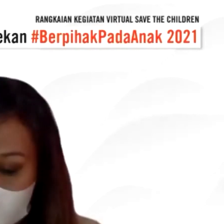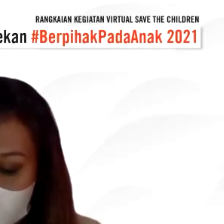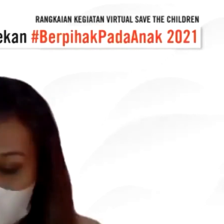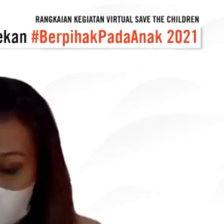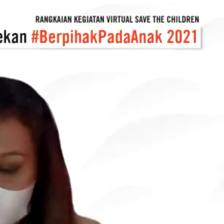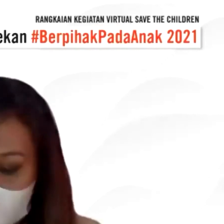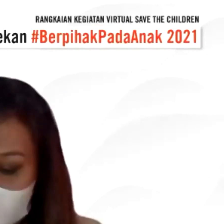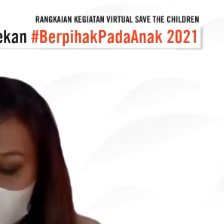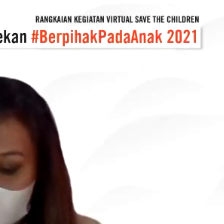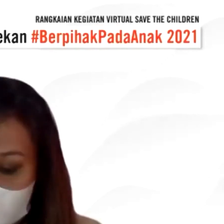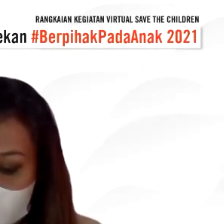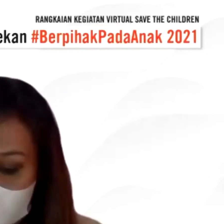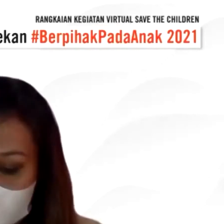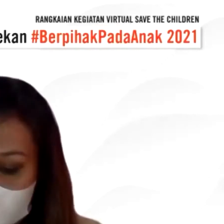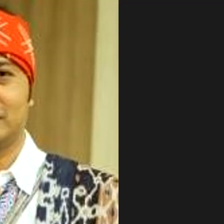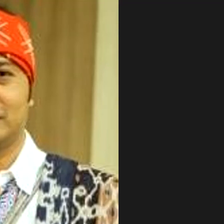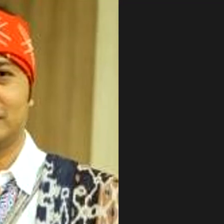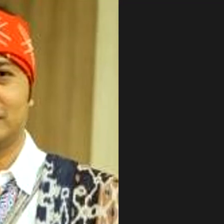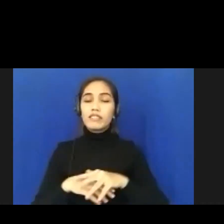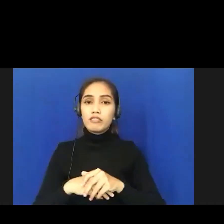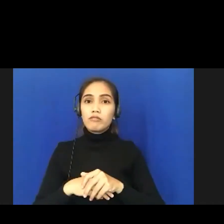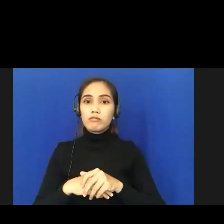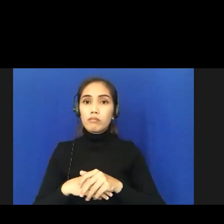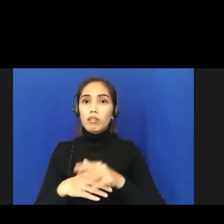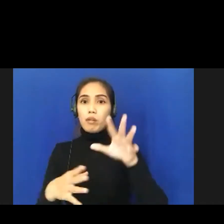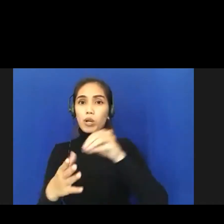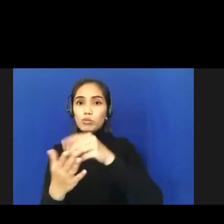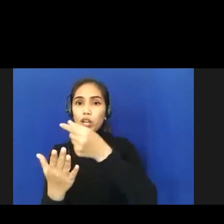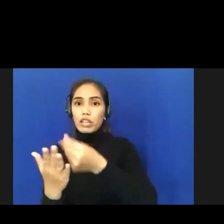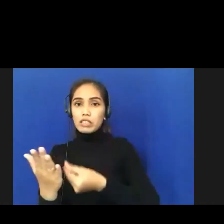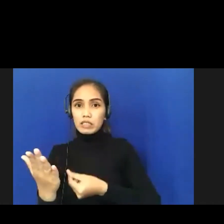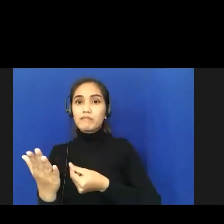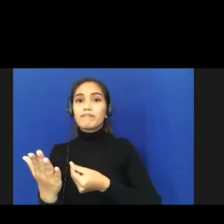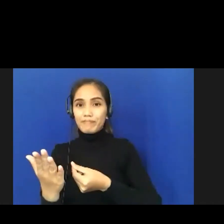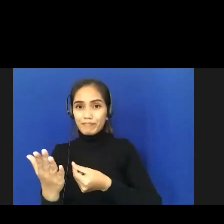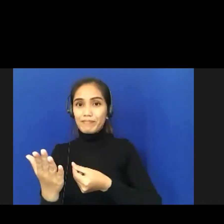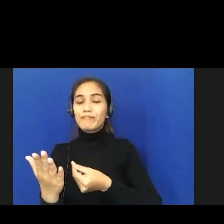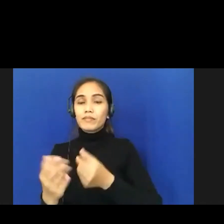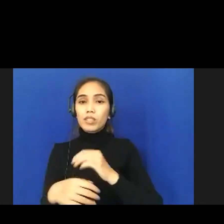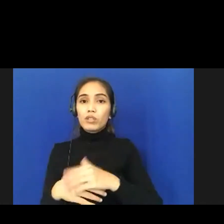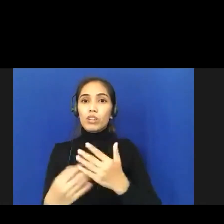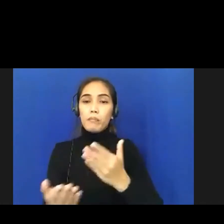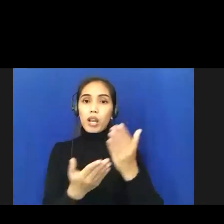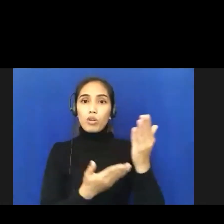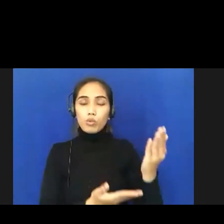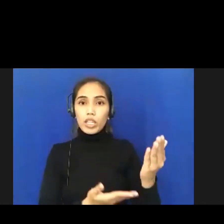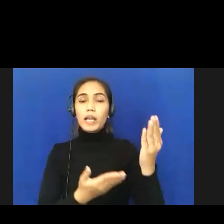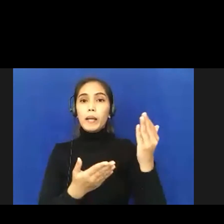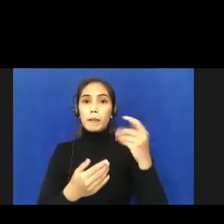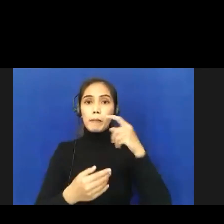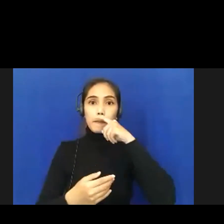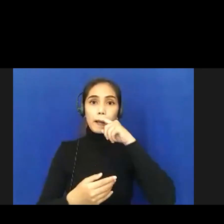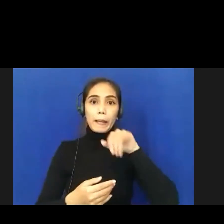dalam RPJMD bahkan melalui Pak Jeffrey dari jenis pemberdayaan